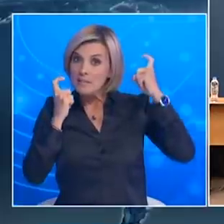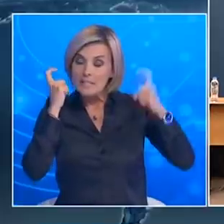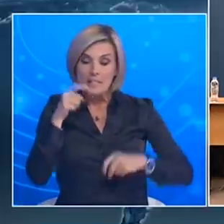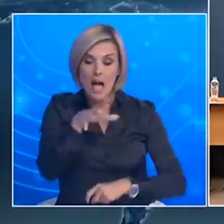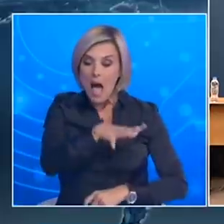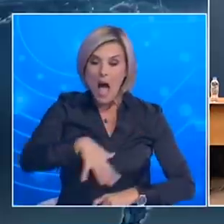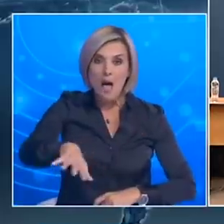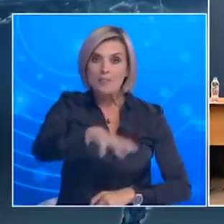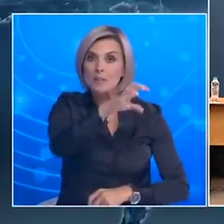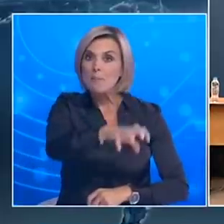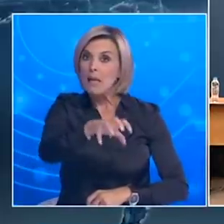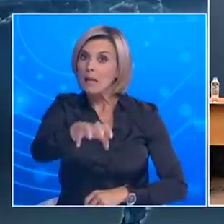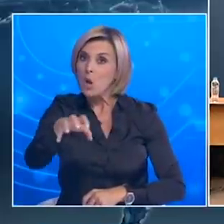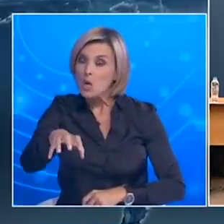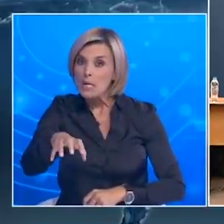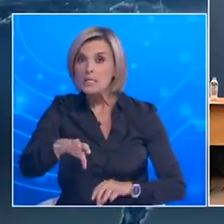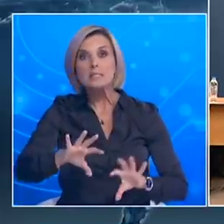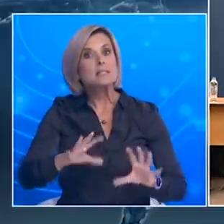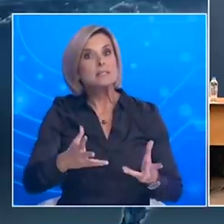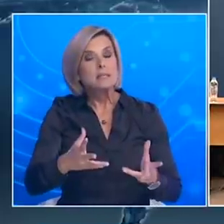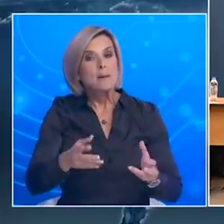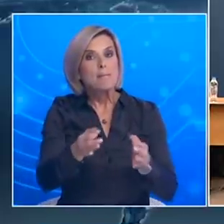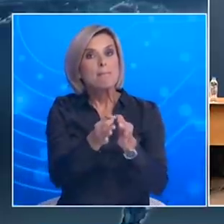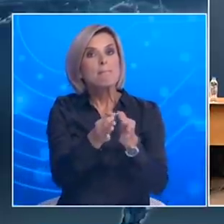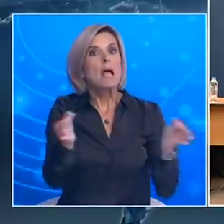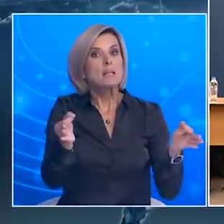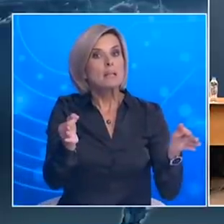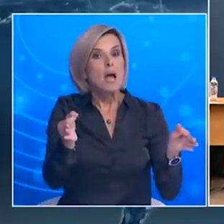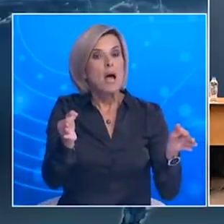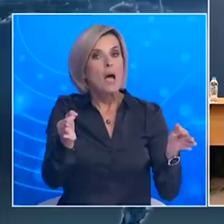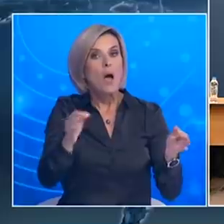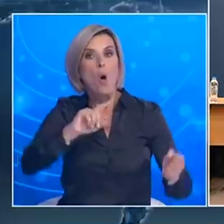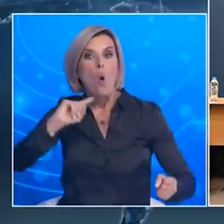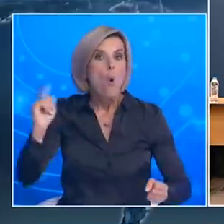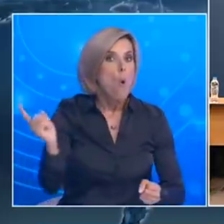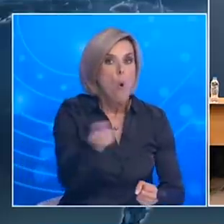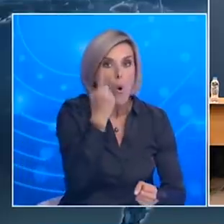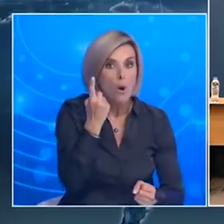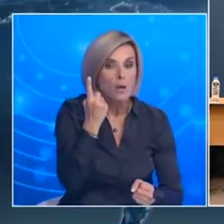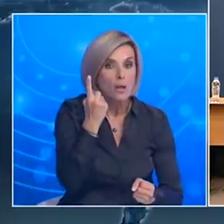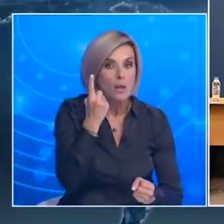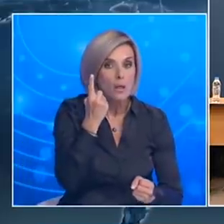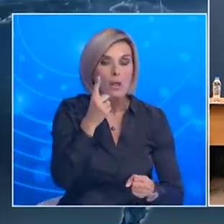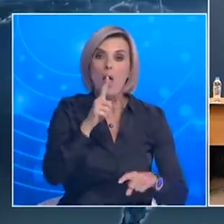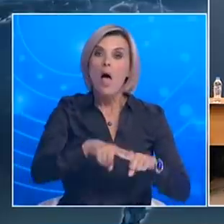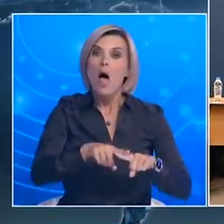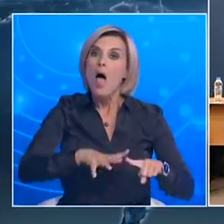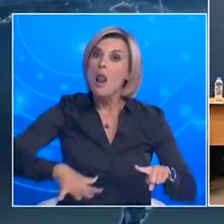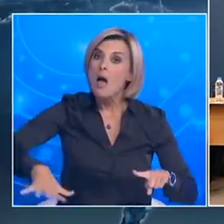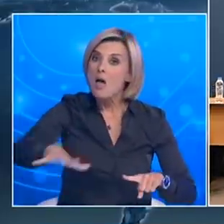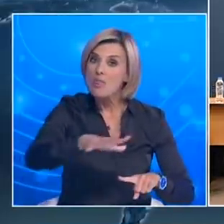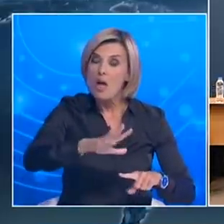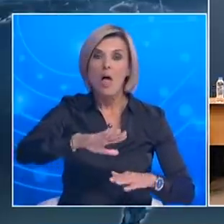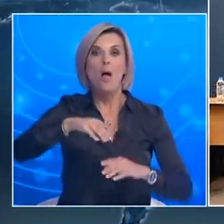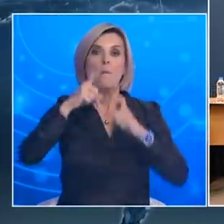καθολικής μέτρων καθολικού χαρακτήρα όπως είναι η γενικευμένη χρήση μάσκας και στους εξωτερικούς χώρους σε πανελλαδικό